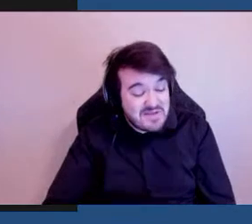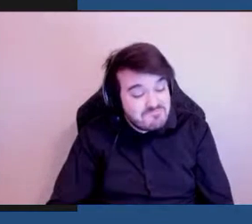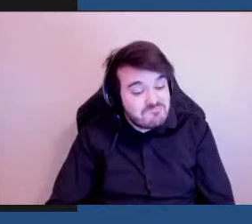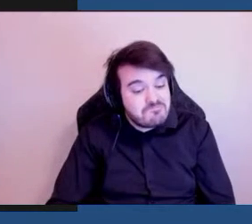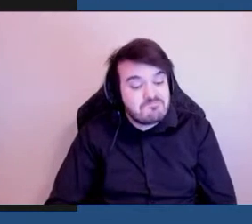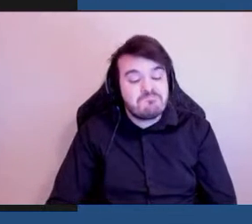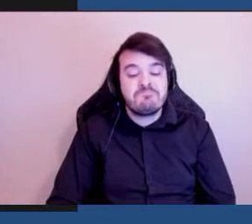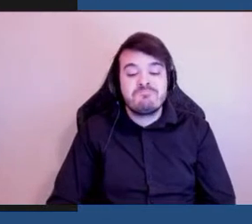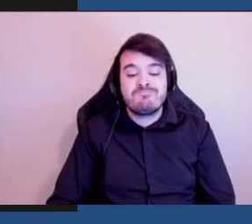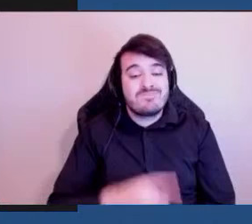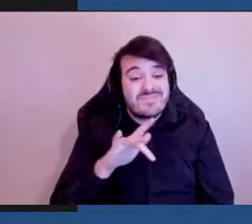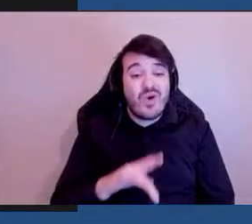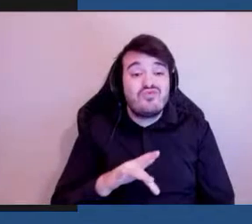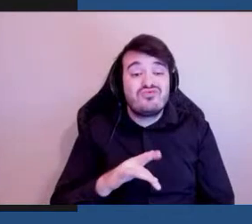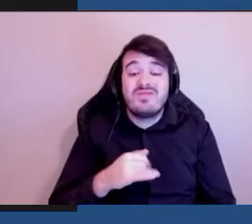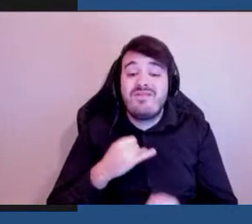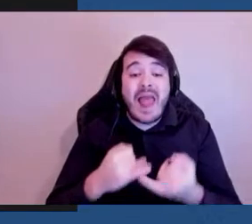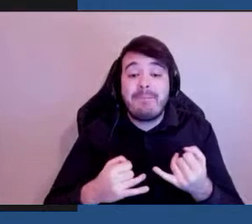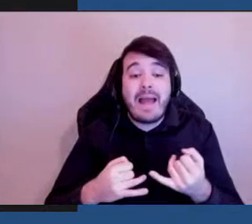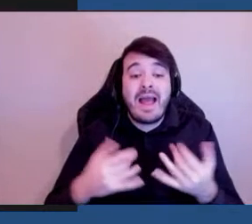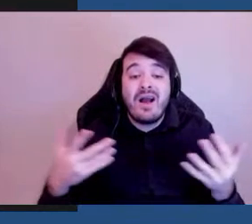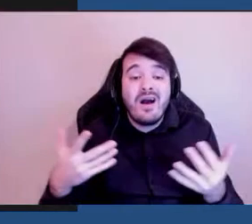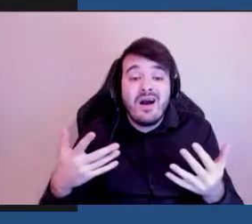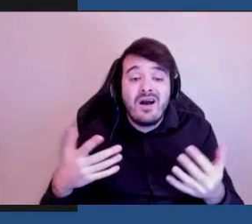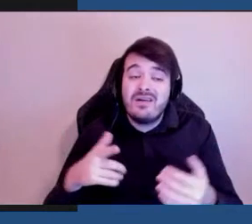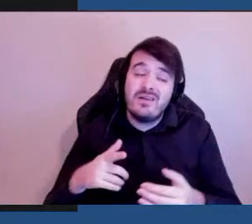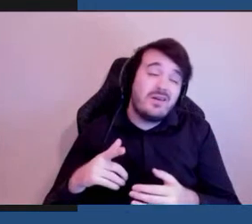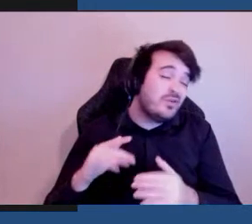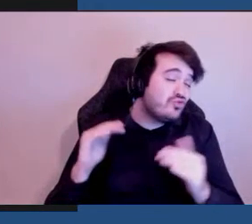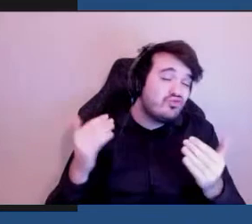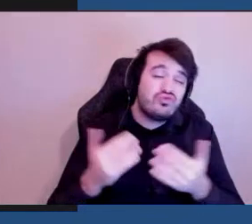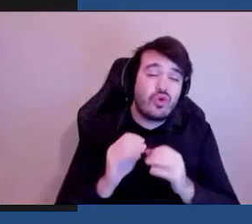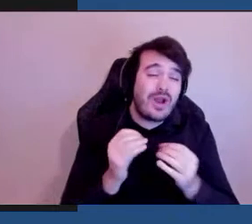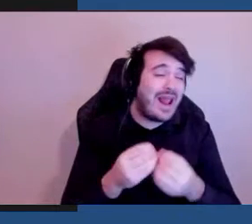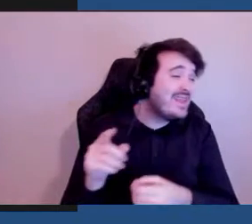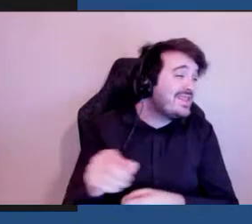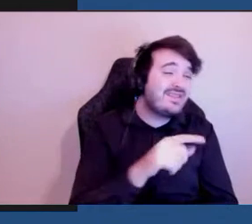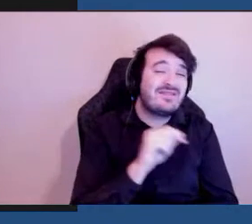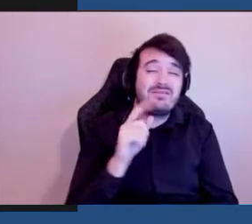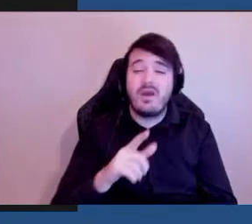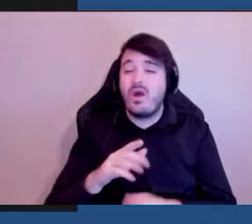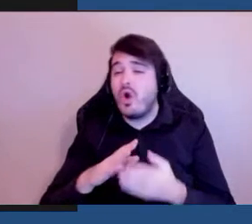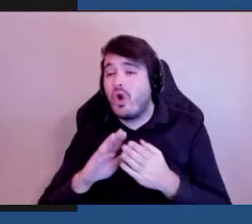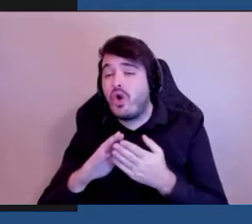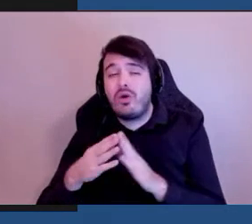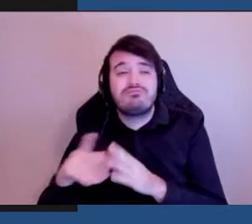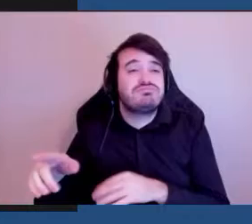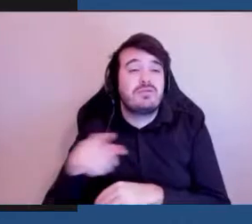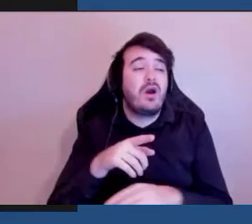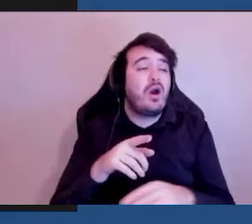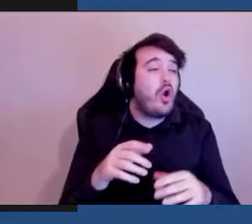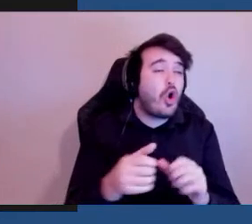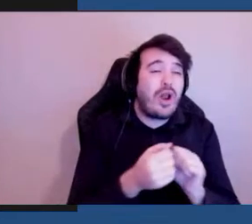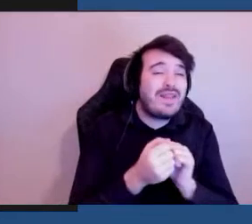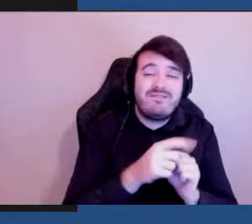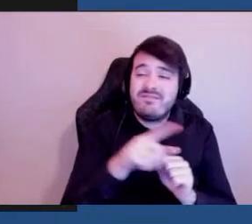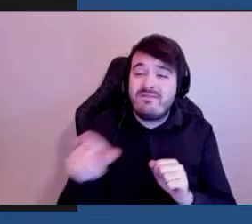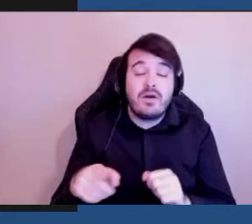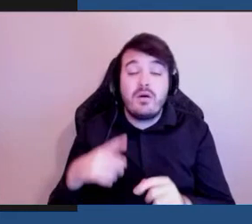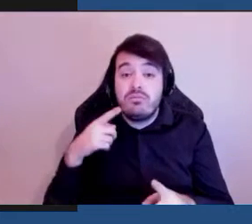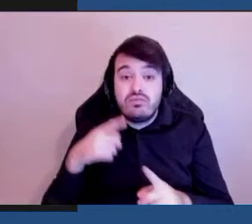parce qu'en fin de compte tout organisme toute collectivité qui est inclusif